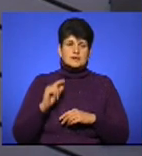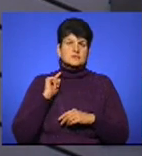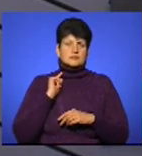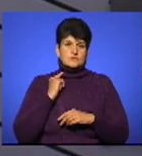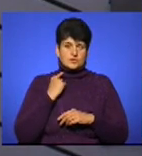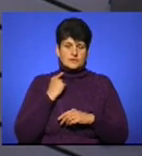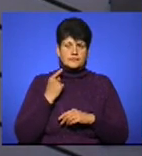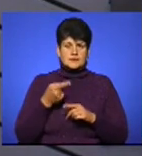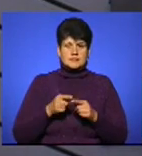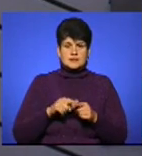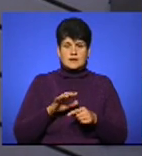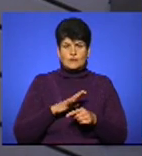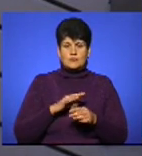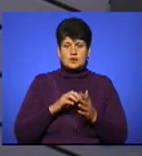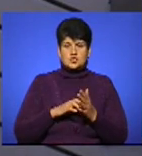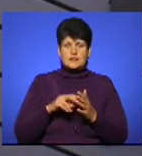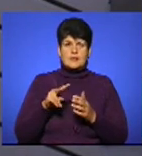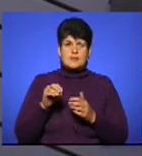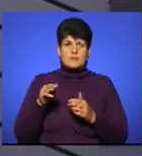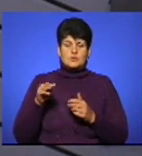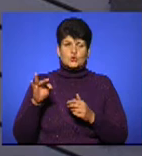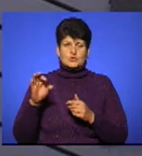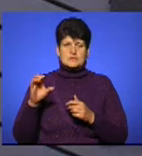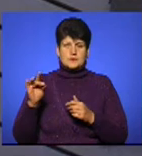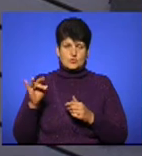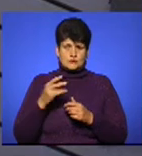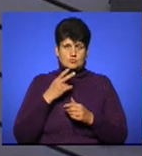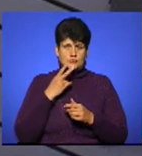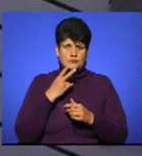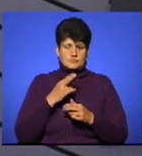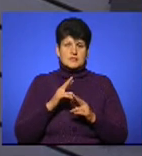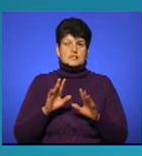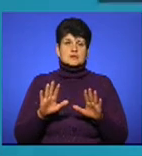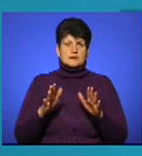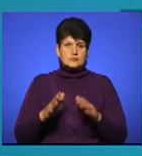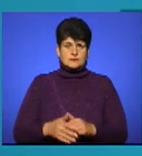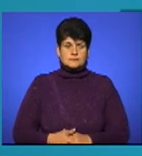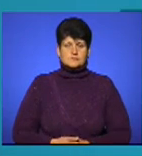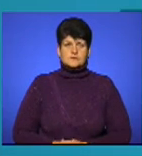лептерспіроз. І давайте подивимося у сюжеті наших колег, як це сталося.